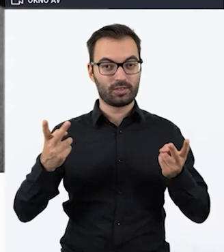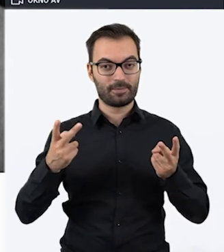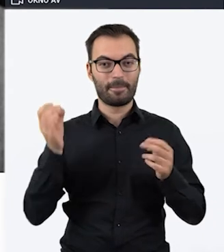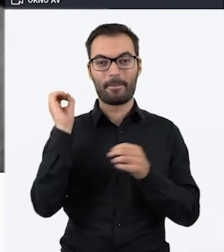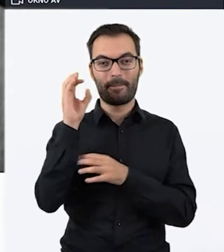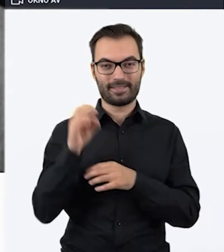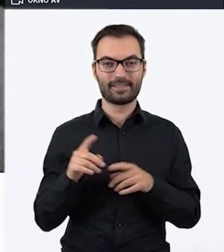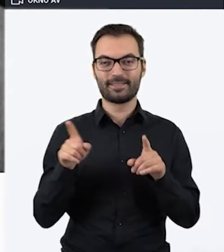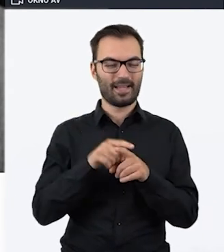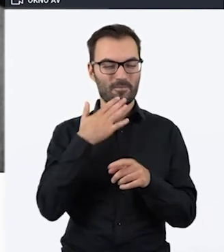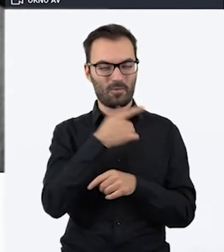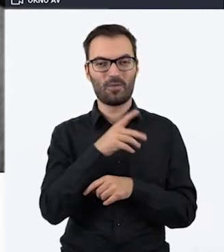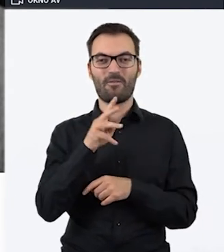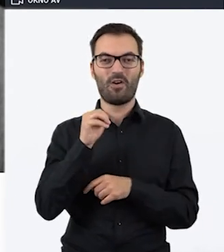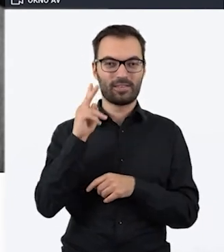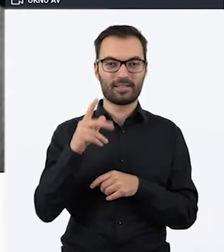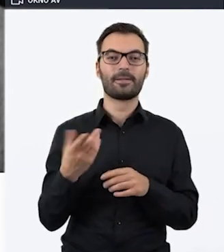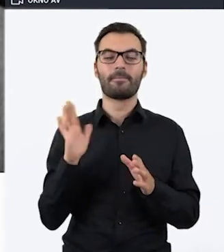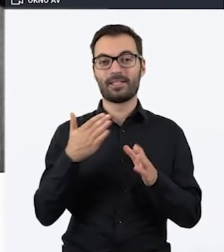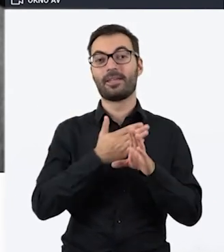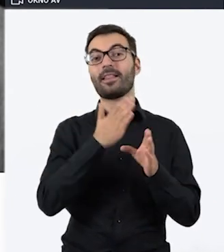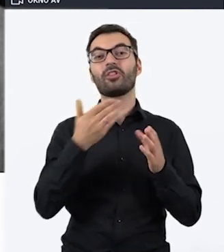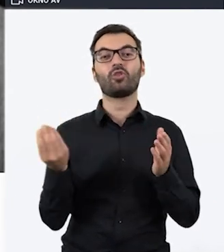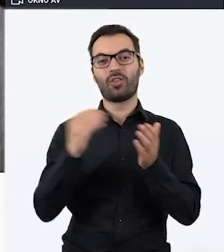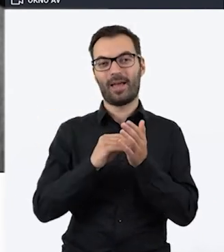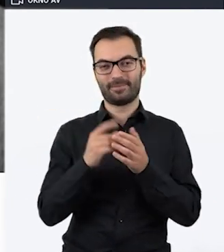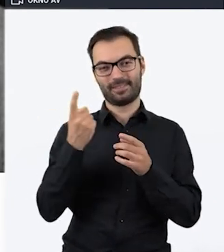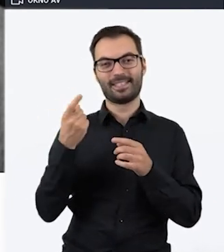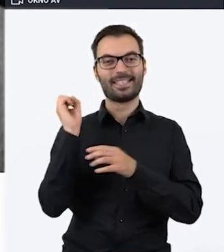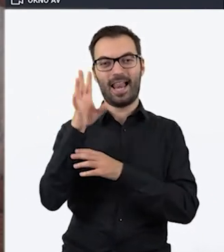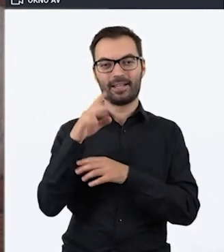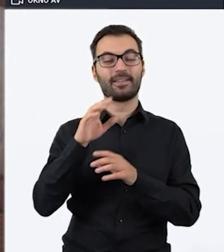to tak jak Wojtek mówił, dodamy kolejny taki slajd z Państwa pomysłami.